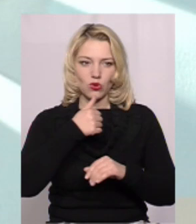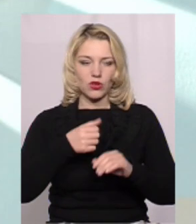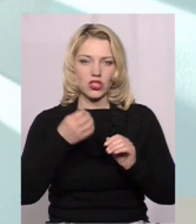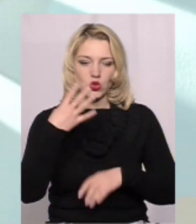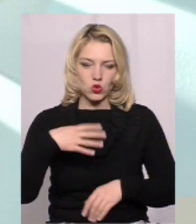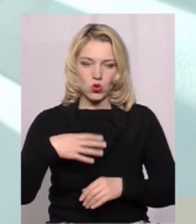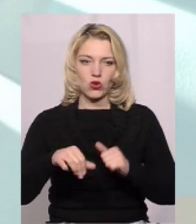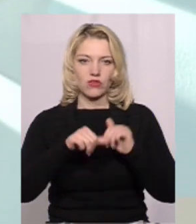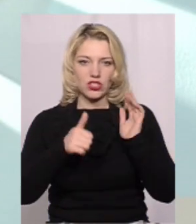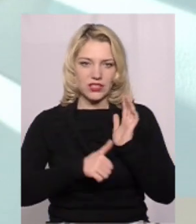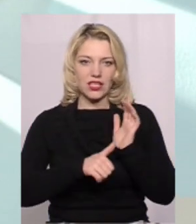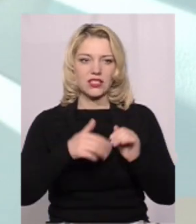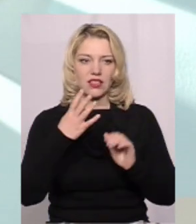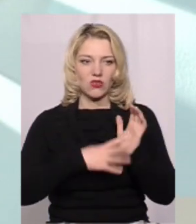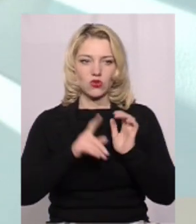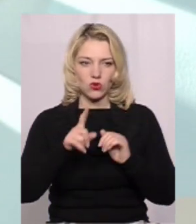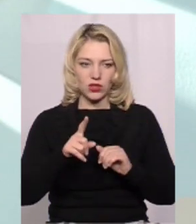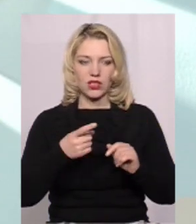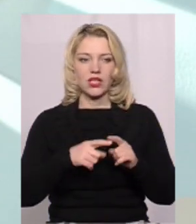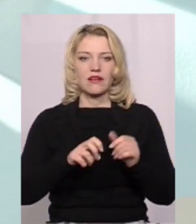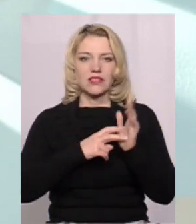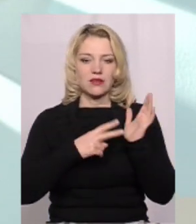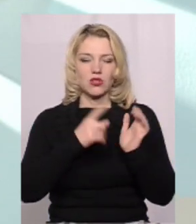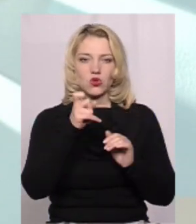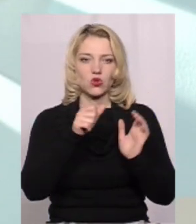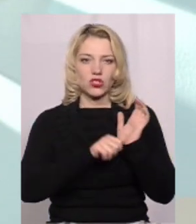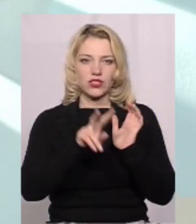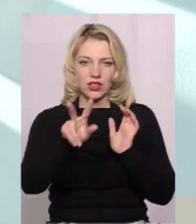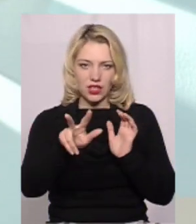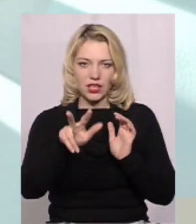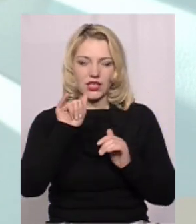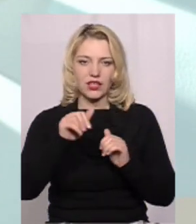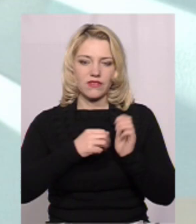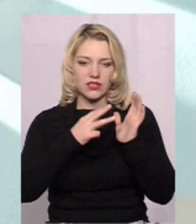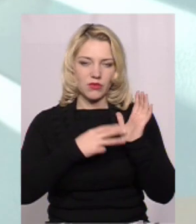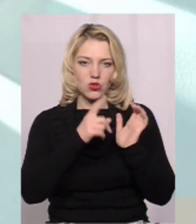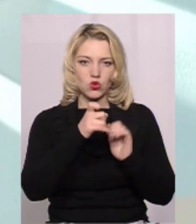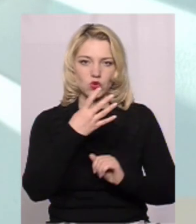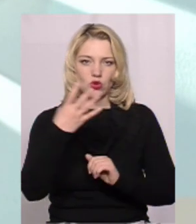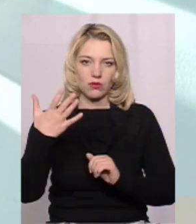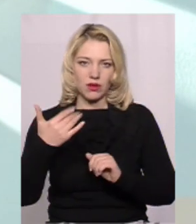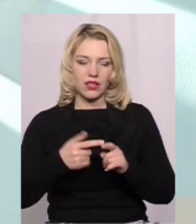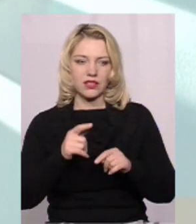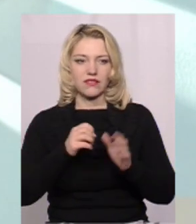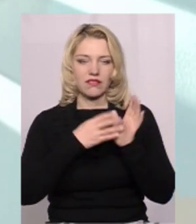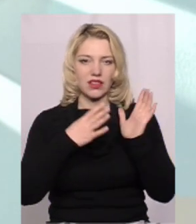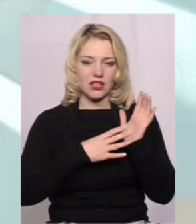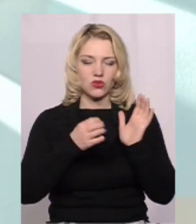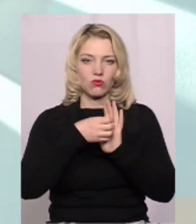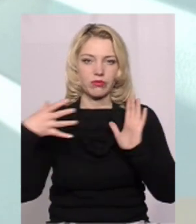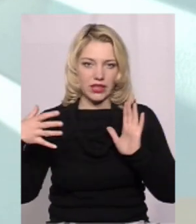40, в 2016 – 91, в 2017 – 163, і з 2018 – 145, в 2019 році – 15.